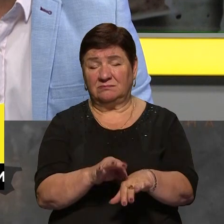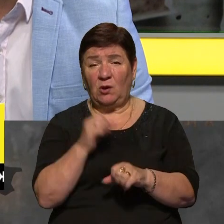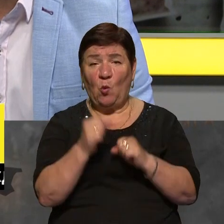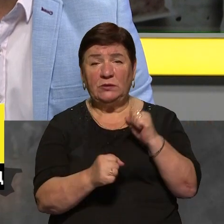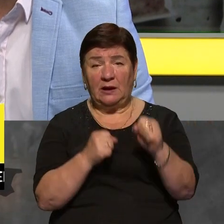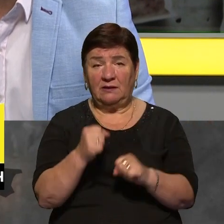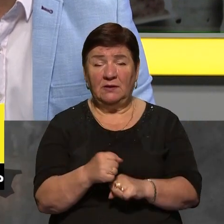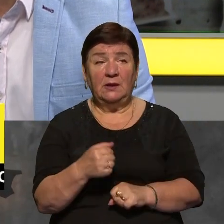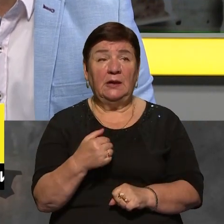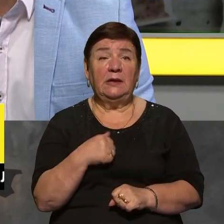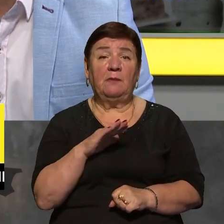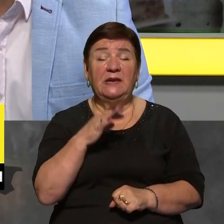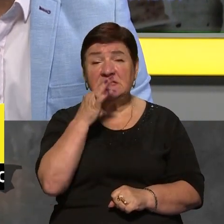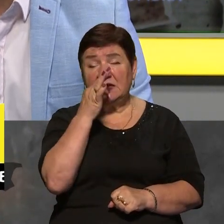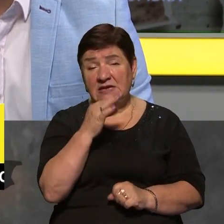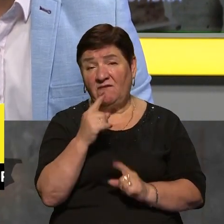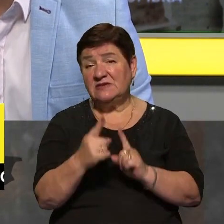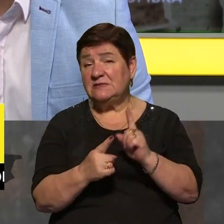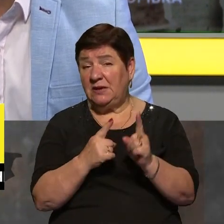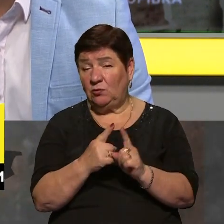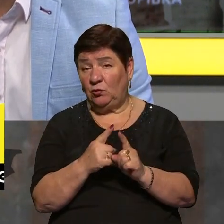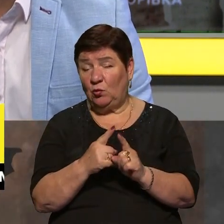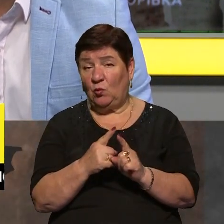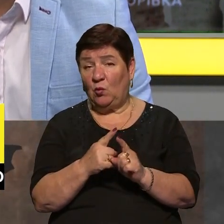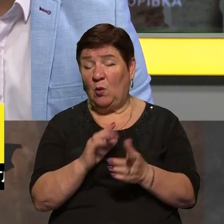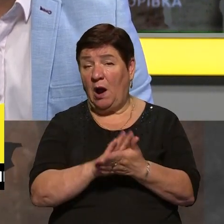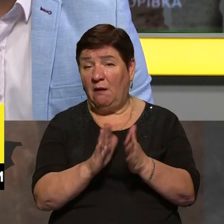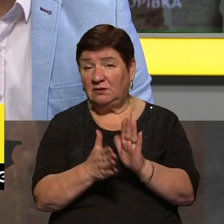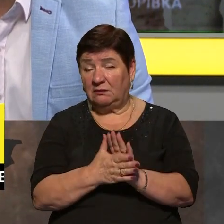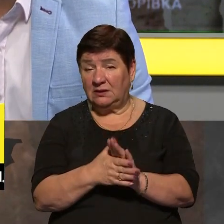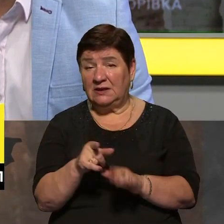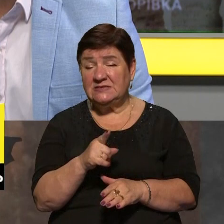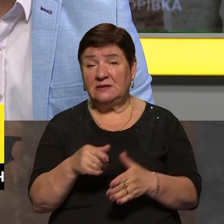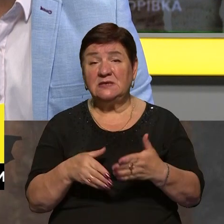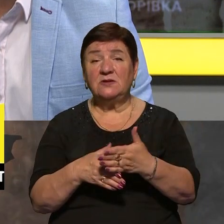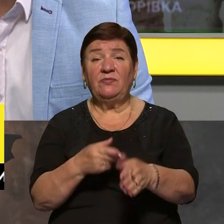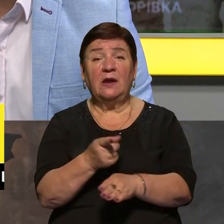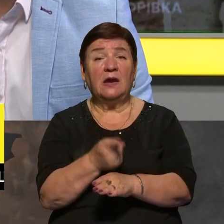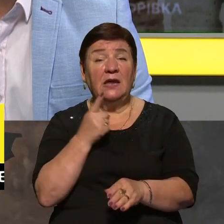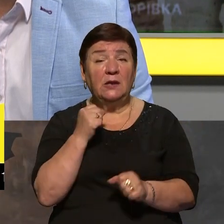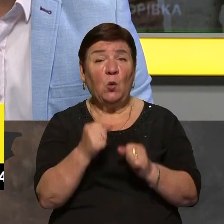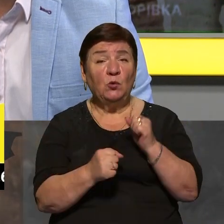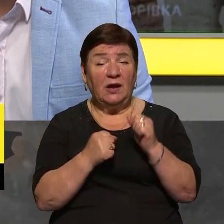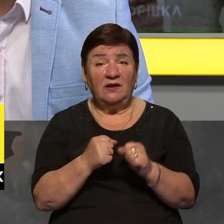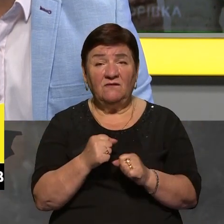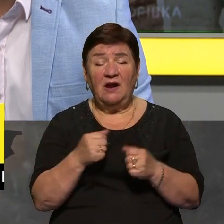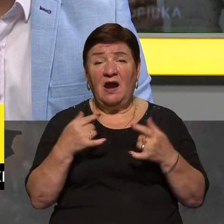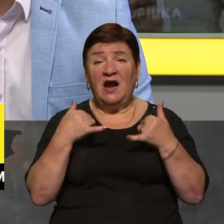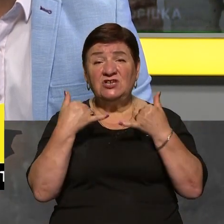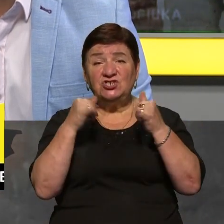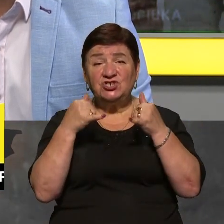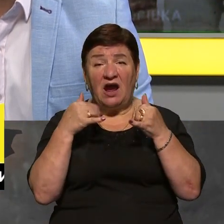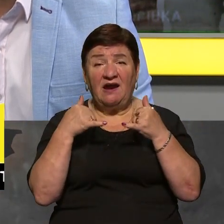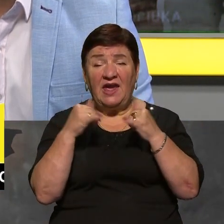Я би не назвав це зміною тактики. Тобто ця тактика застосування ракетних ударів, шахедів і,